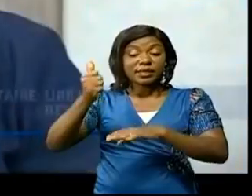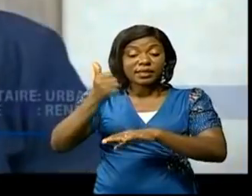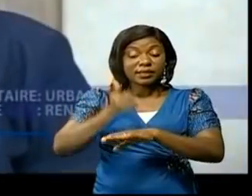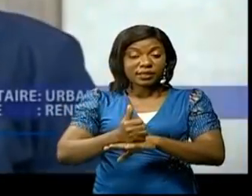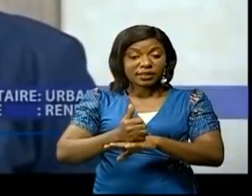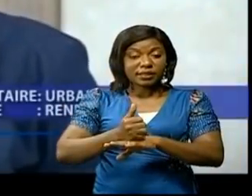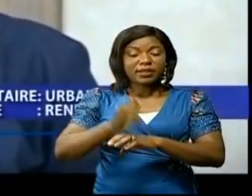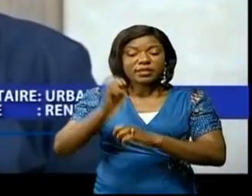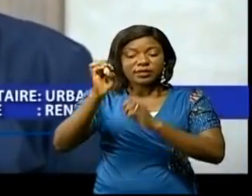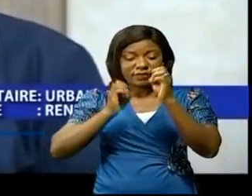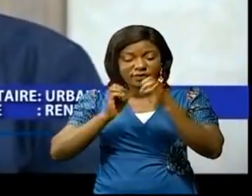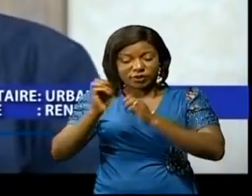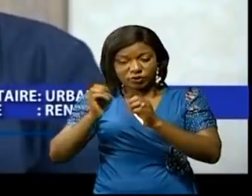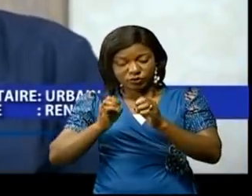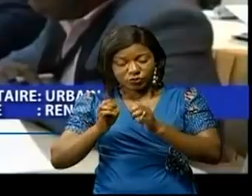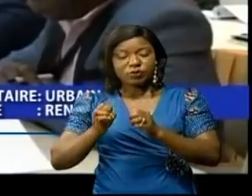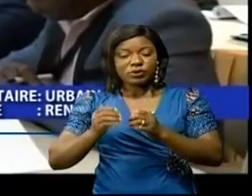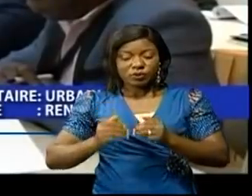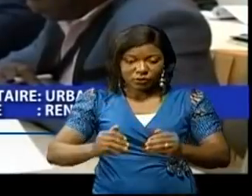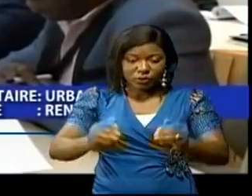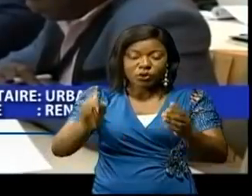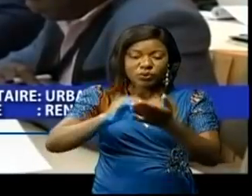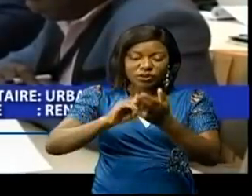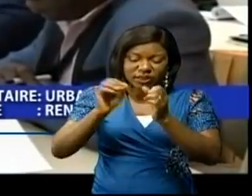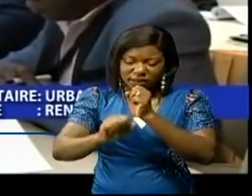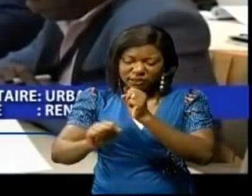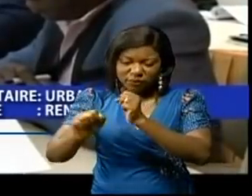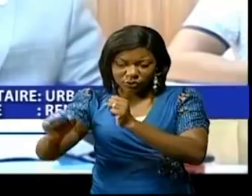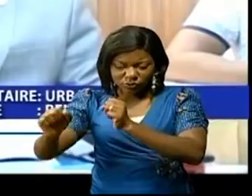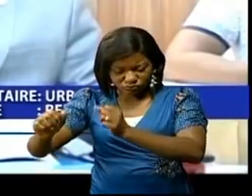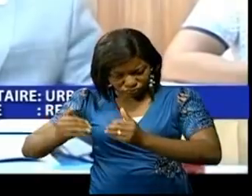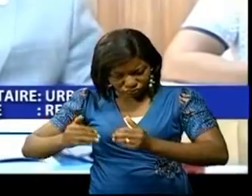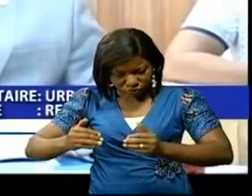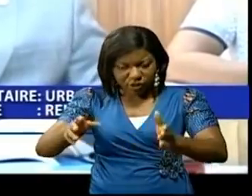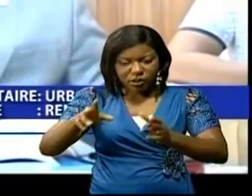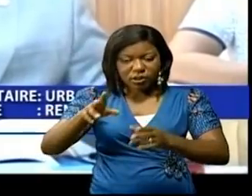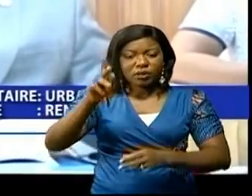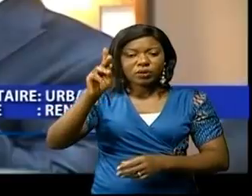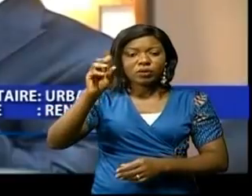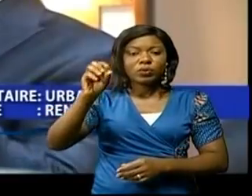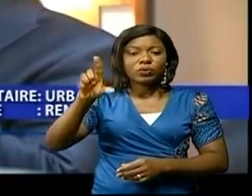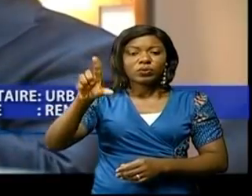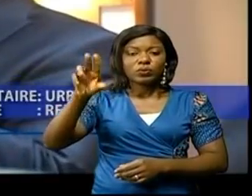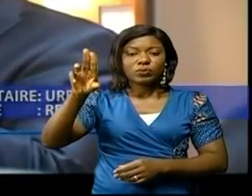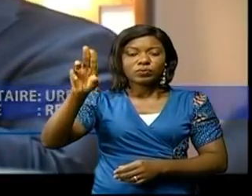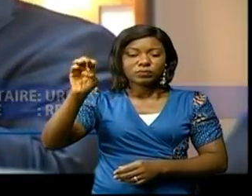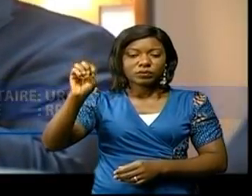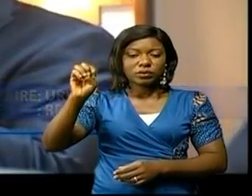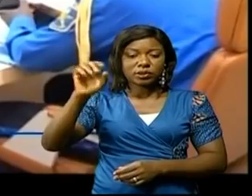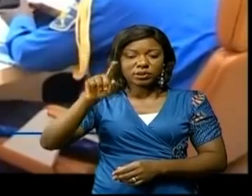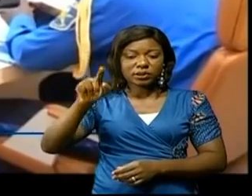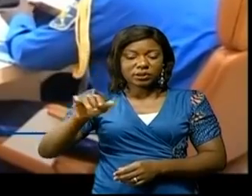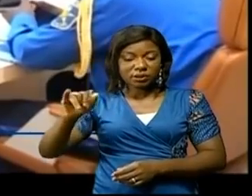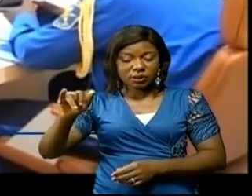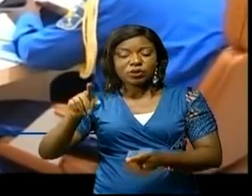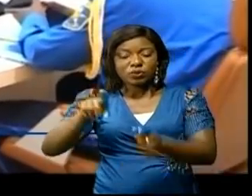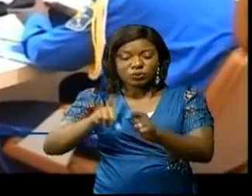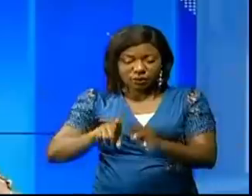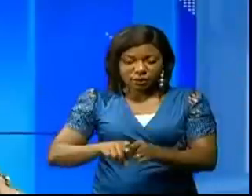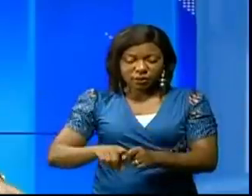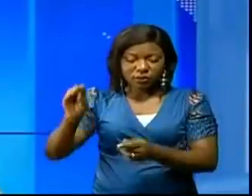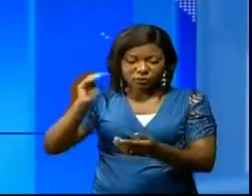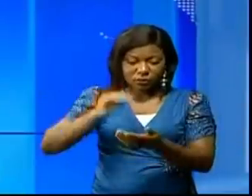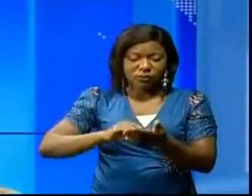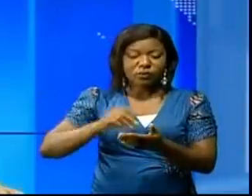risques. Signalons que ces mêmes sensibilisations ont été tenues à Koloizi et à Louboumachi avant l'étape de Goma au Nord-Kivu.